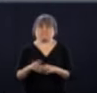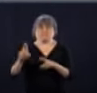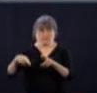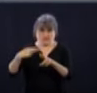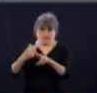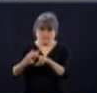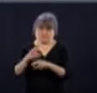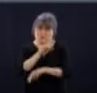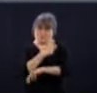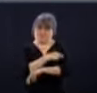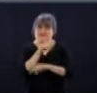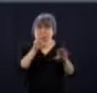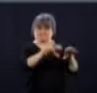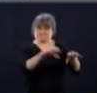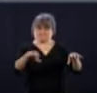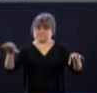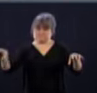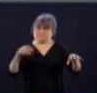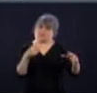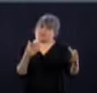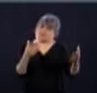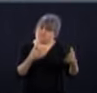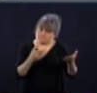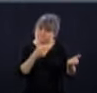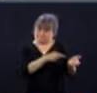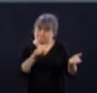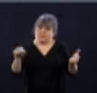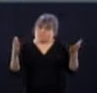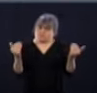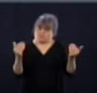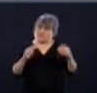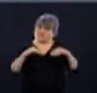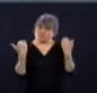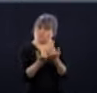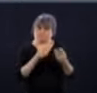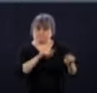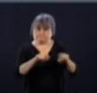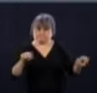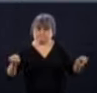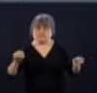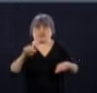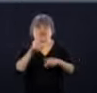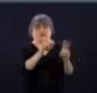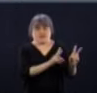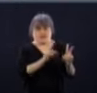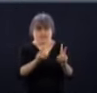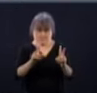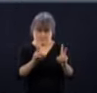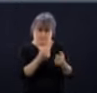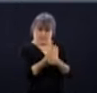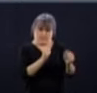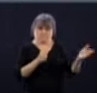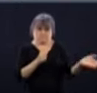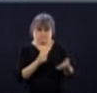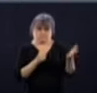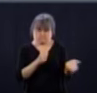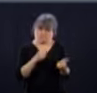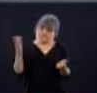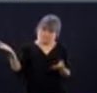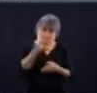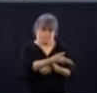On devait libérer un certain nombre de lits, avoir un certain nombre de lits COVID-19 disponibles.